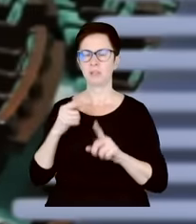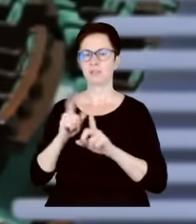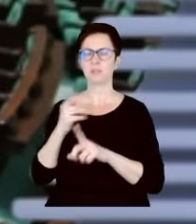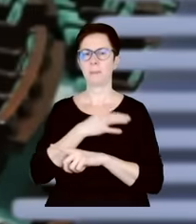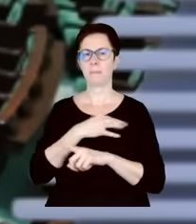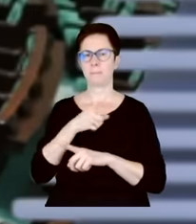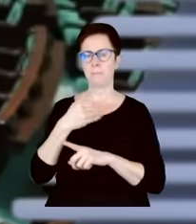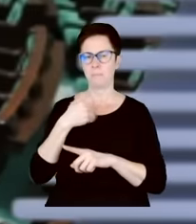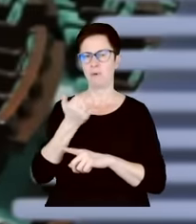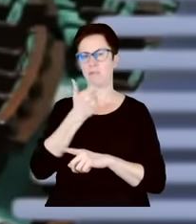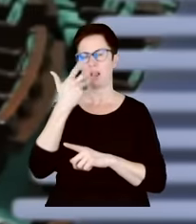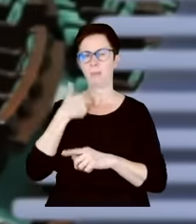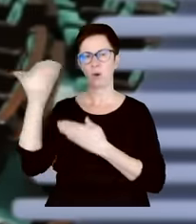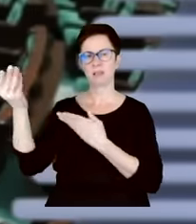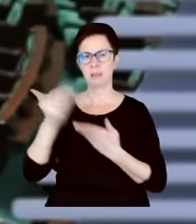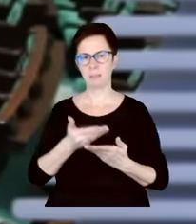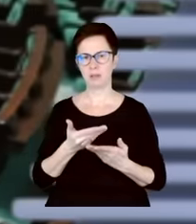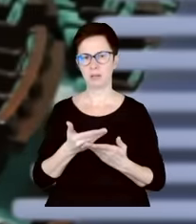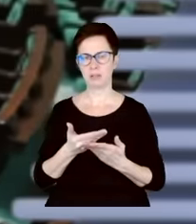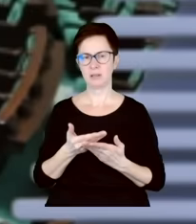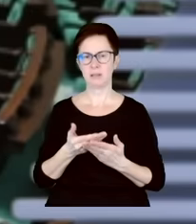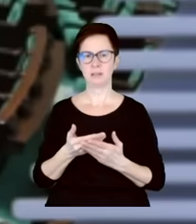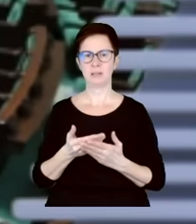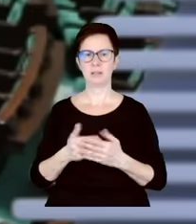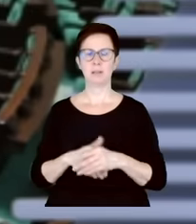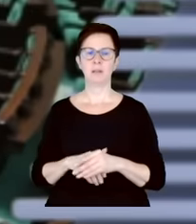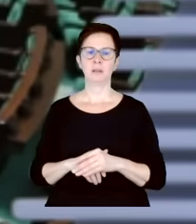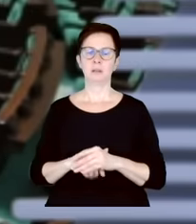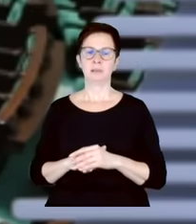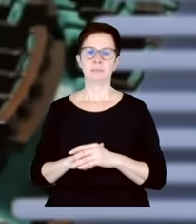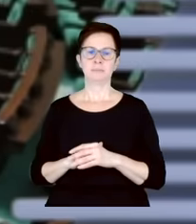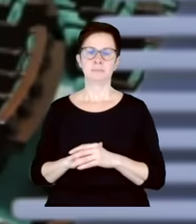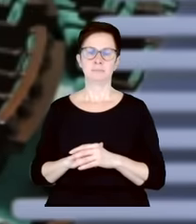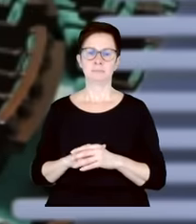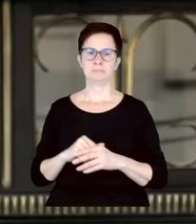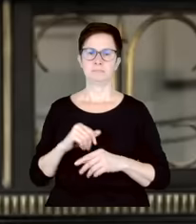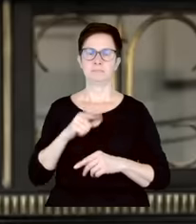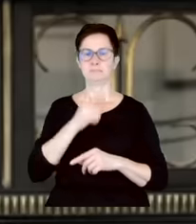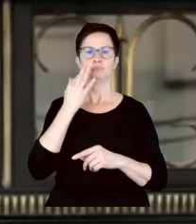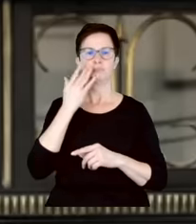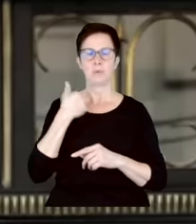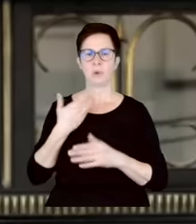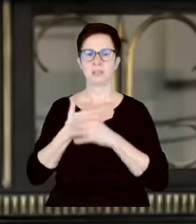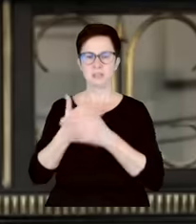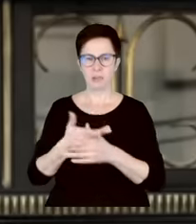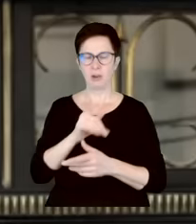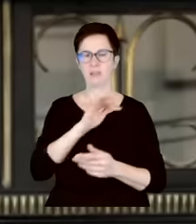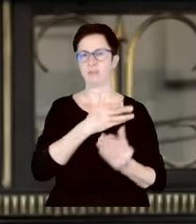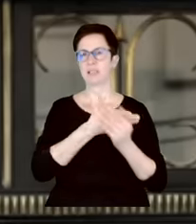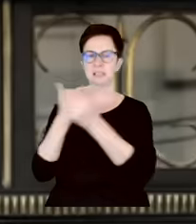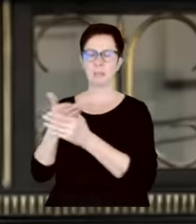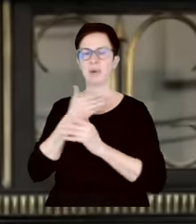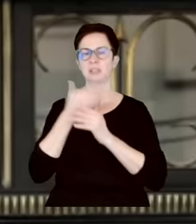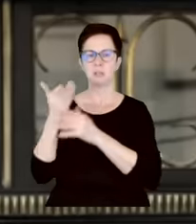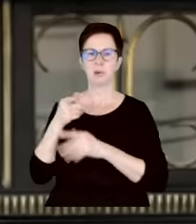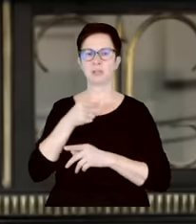wielokrotnie zapraszona. W moim programie Wrończa 17 też pani mówiła, że została pani przeze mnie zaproszona. Wcześniej była pani zapraszona wielokrotnie. Później